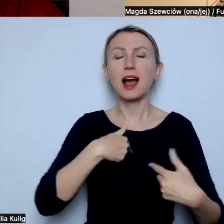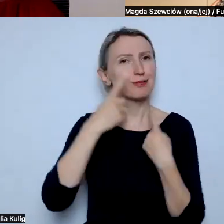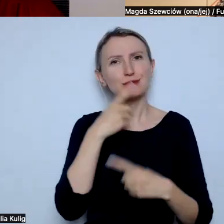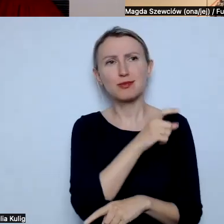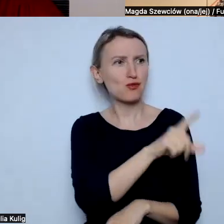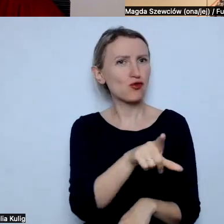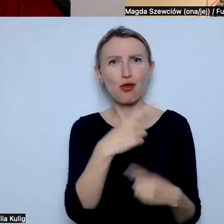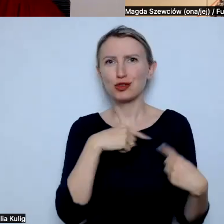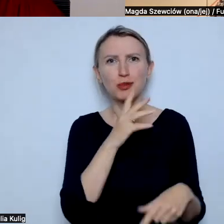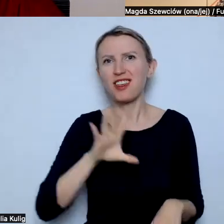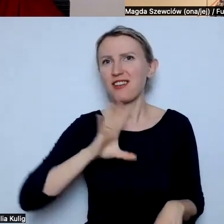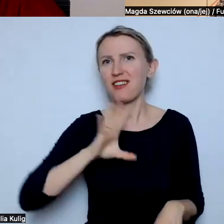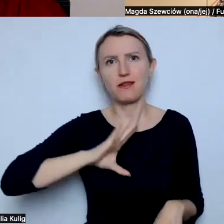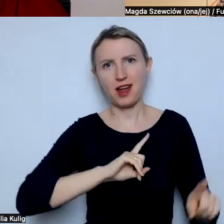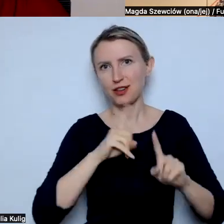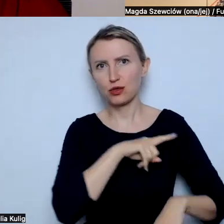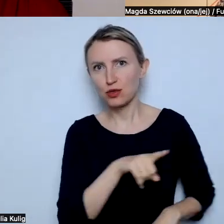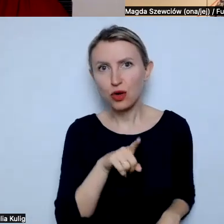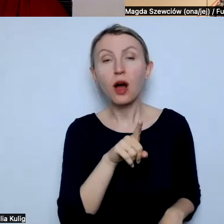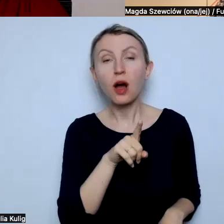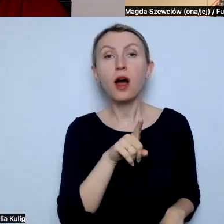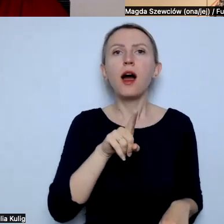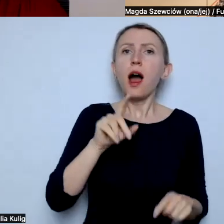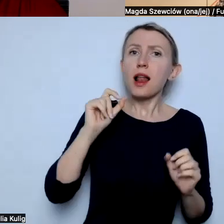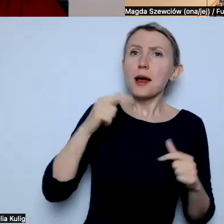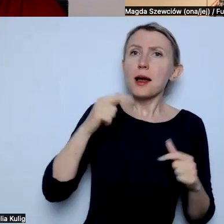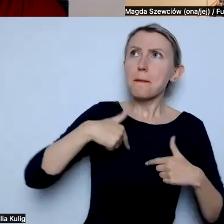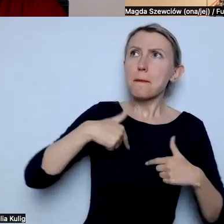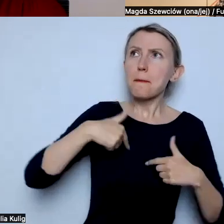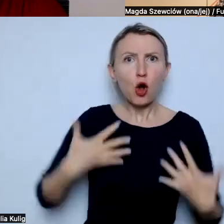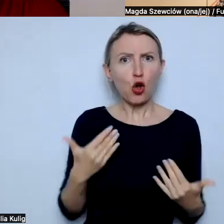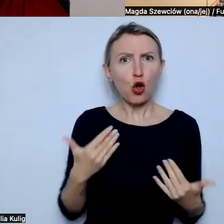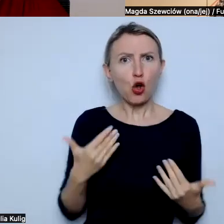z którymi nie ma absolutnie co dyskutować, ale mam taką, taką ochotę.